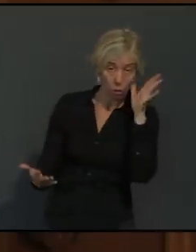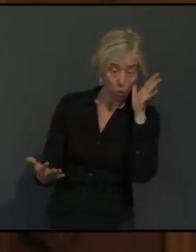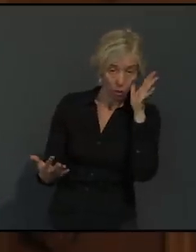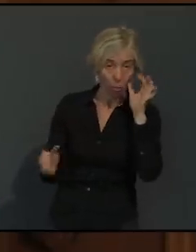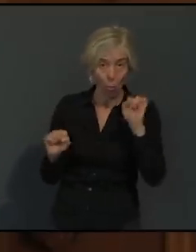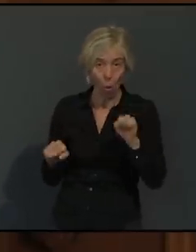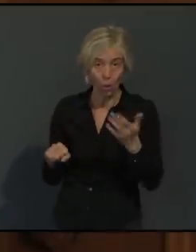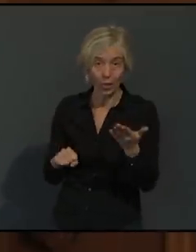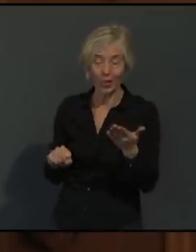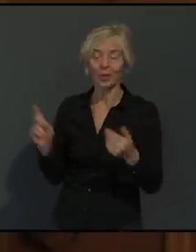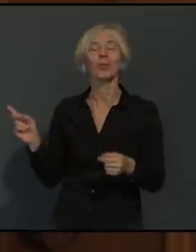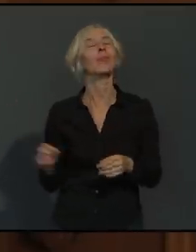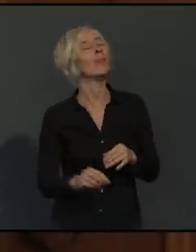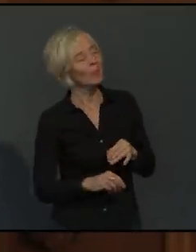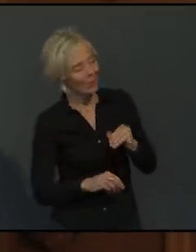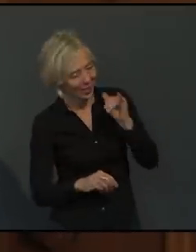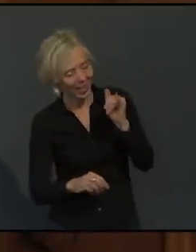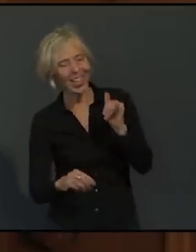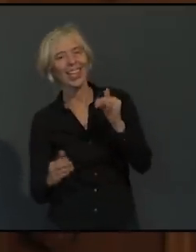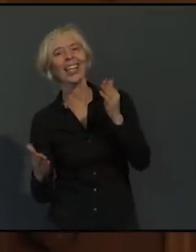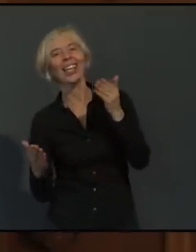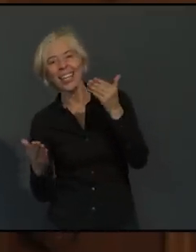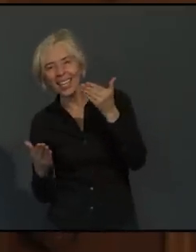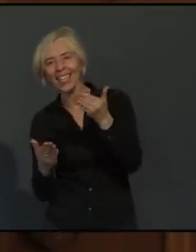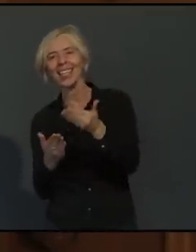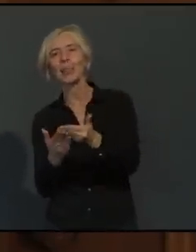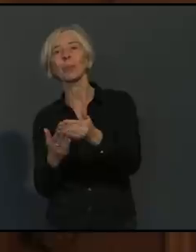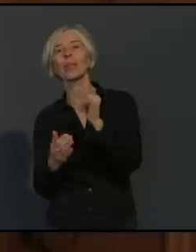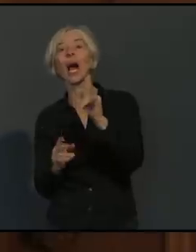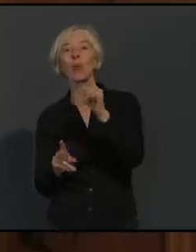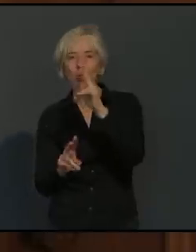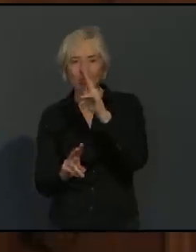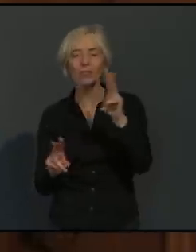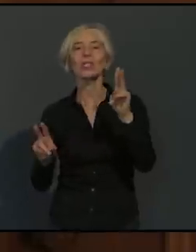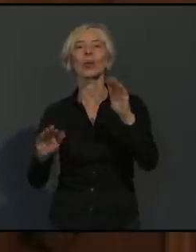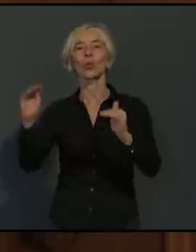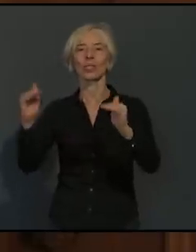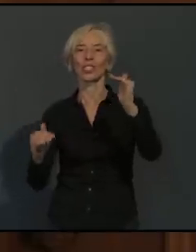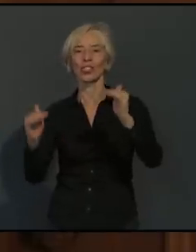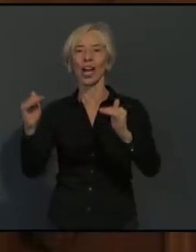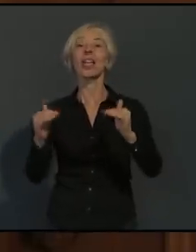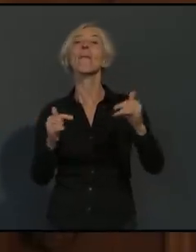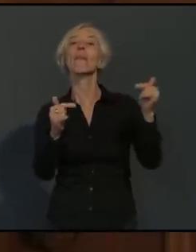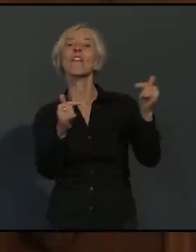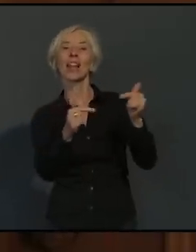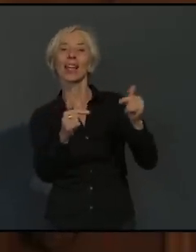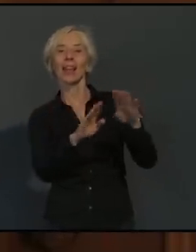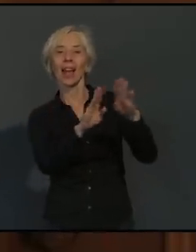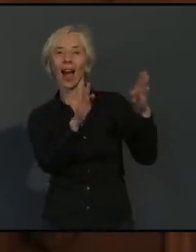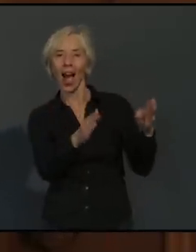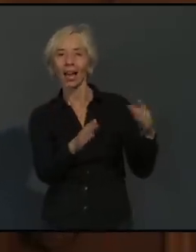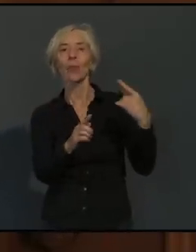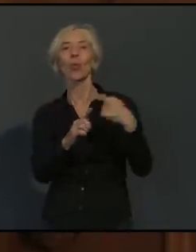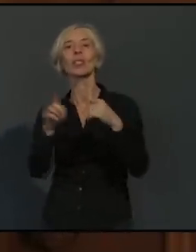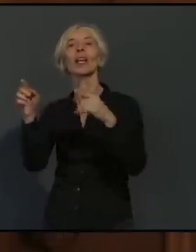Allerdings muss man differenzieren, erstens zwischen medizinischen Einrichtungen wie Krankenhäusern und andererseits pflegerischen Einrichtungen, insbesondere zur